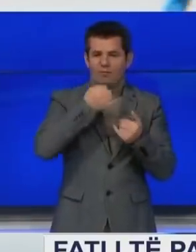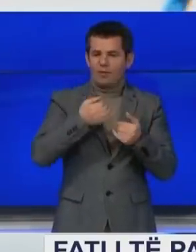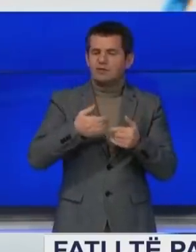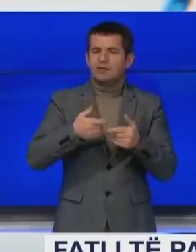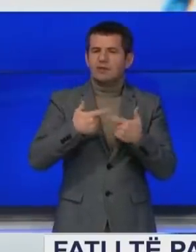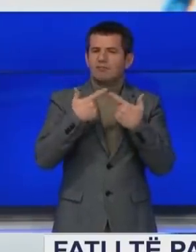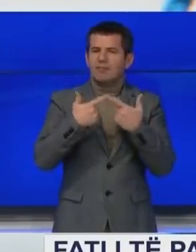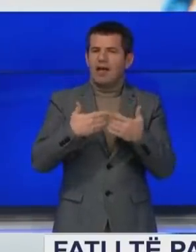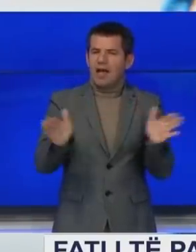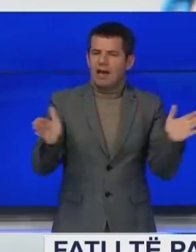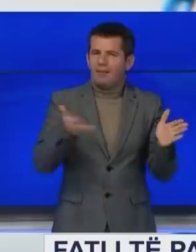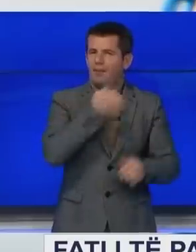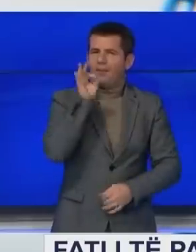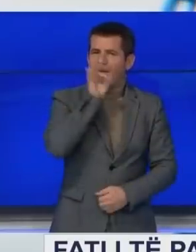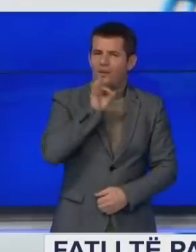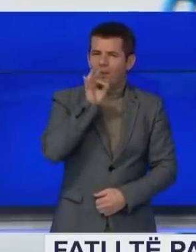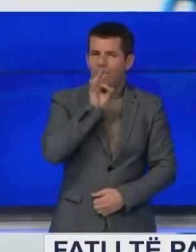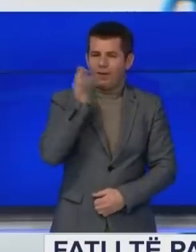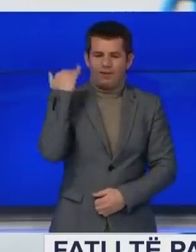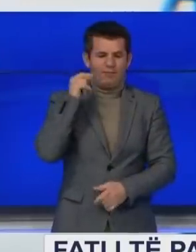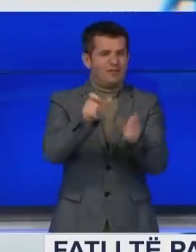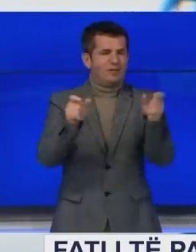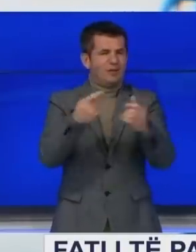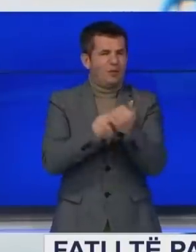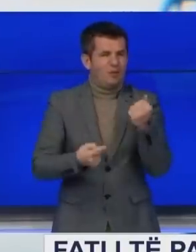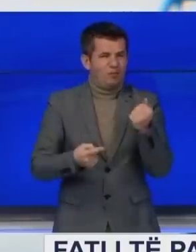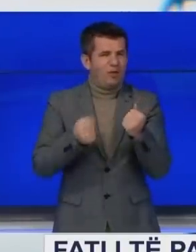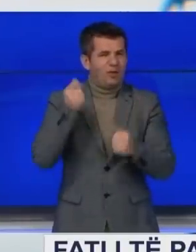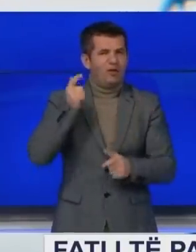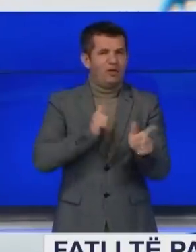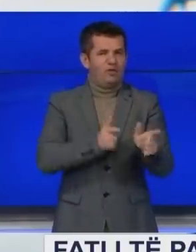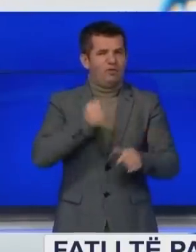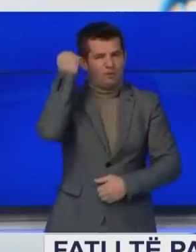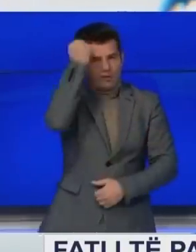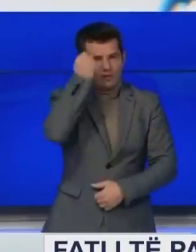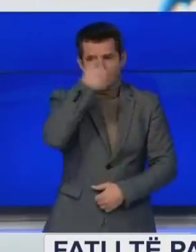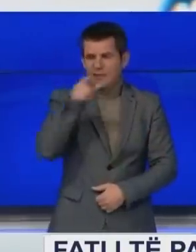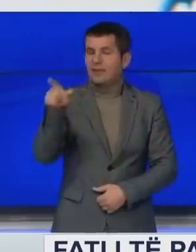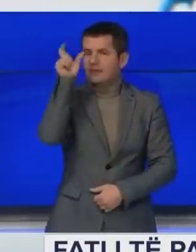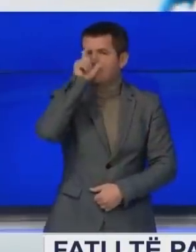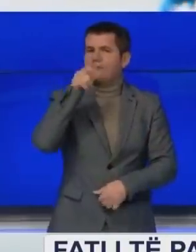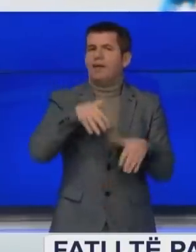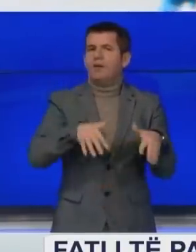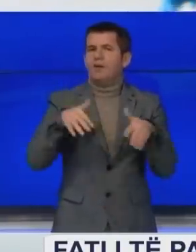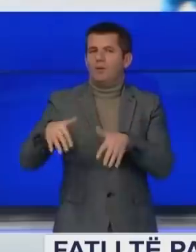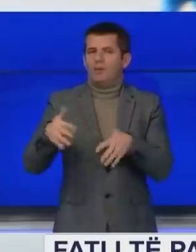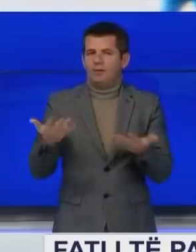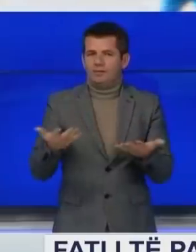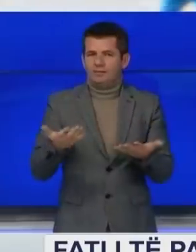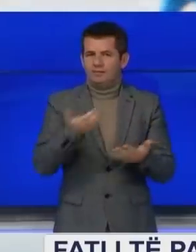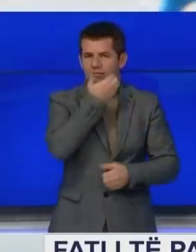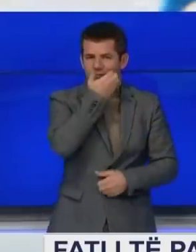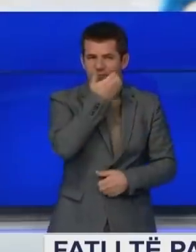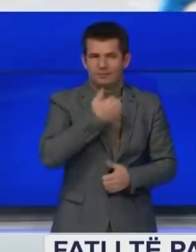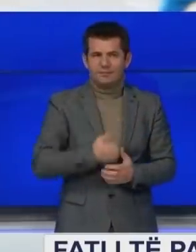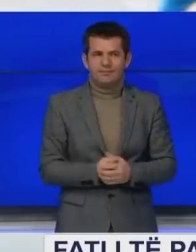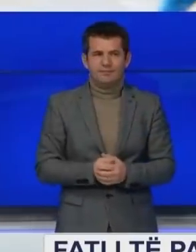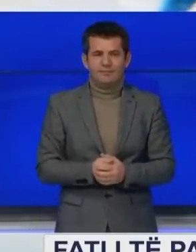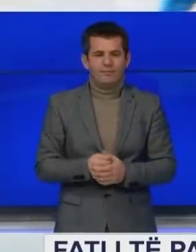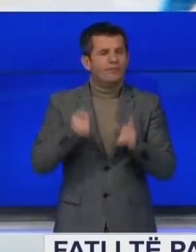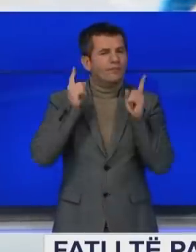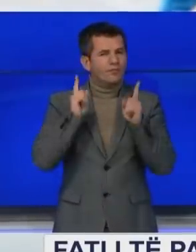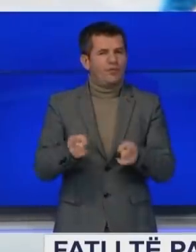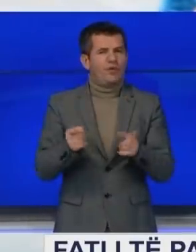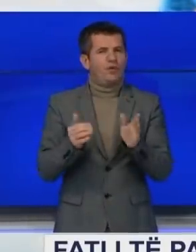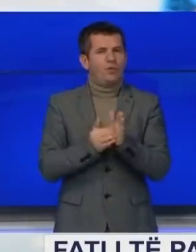shdukur gjatë luftës së fundit në Kosovë. Pasi si pasti, Serbia po bën loj me këtë qështje. Por do vëtë të kjenë